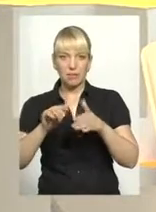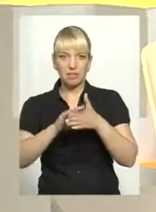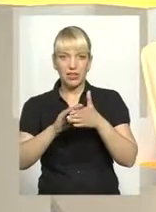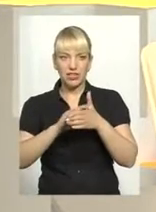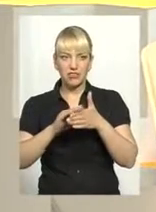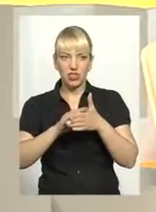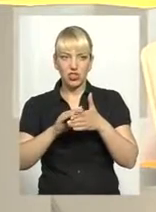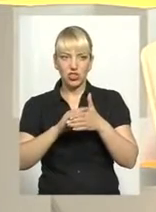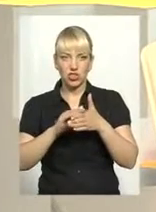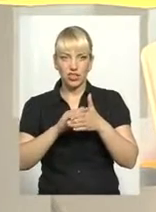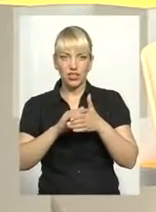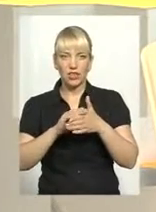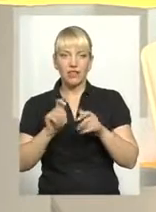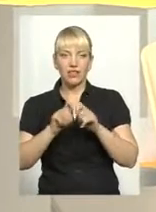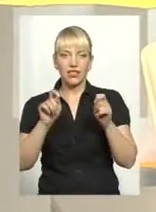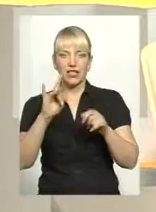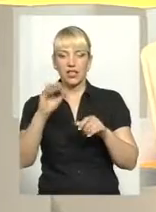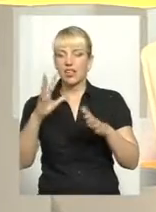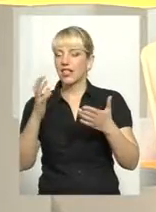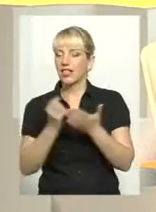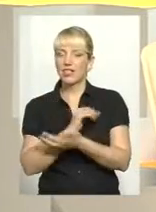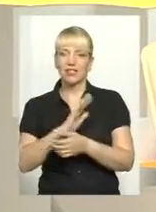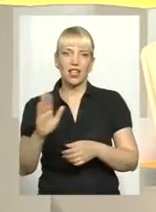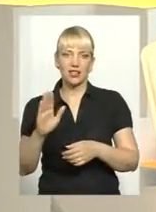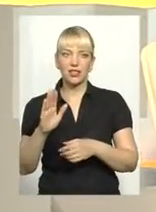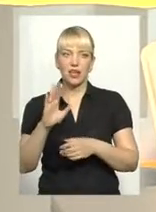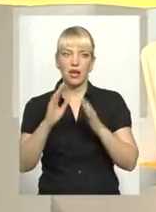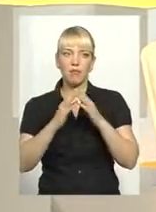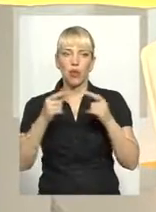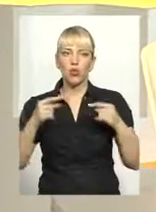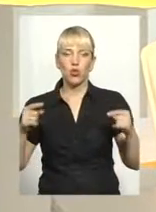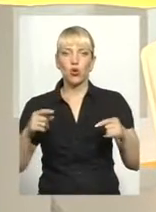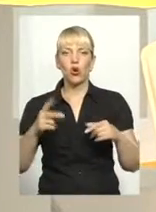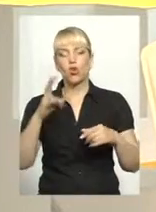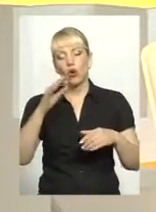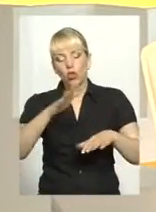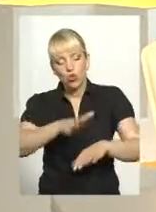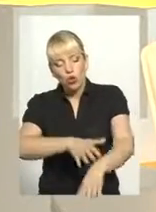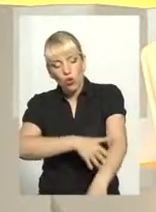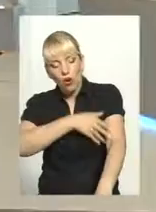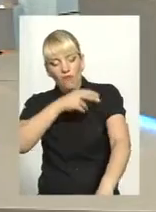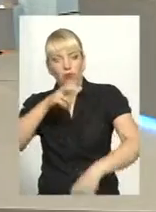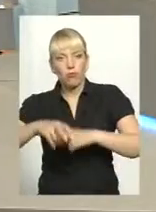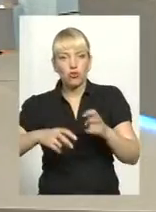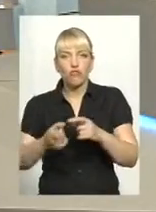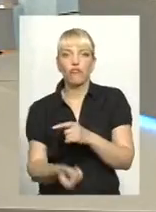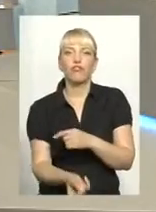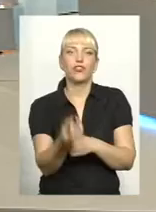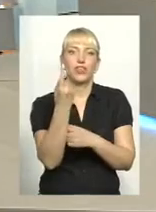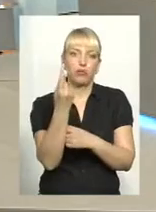і не знайти майна, а потім довгим пошуком виявити, що той чи інший об'єкт,